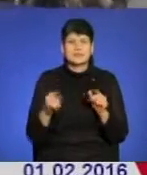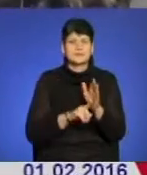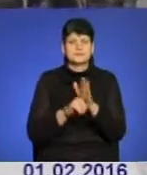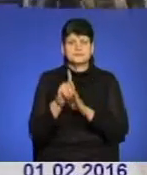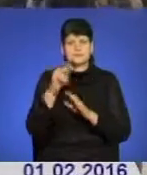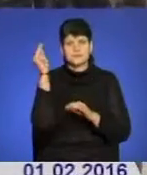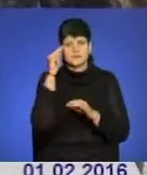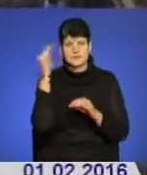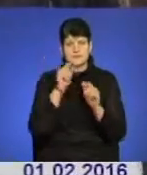процес у закладах освіти. перегляд!